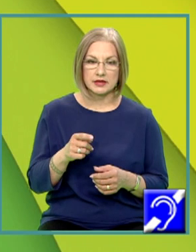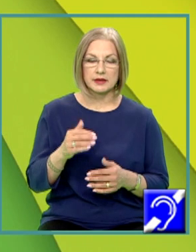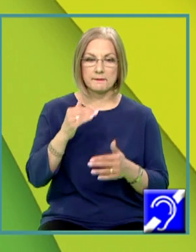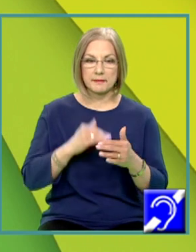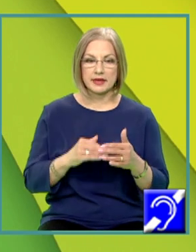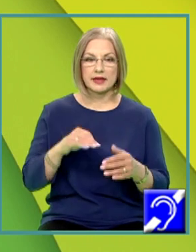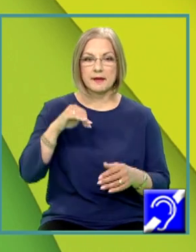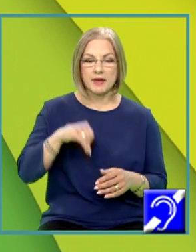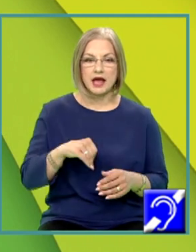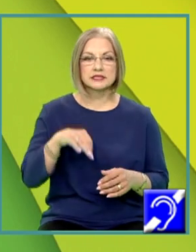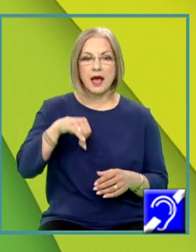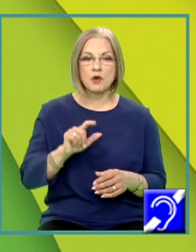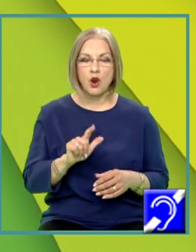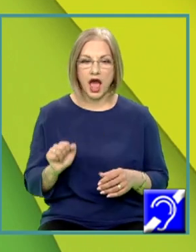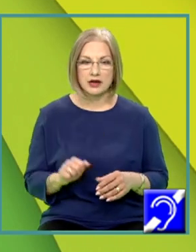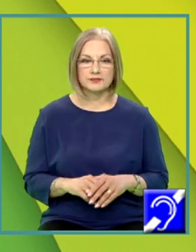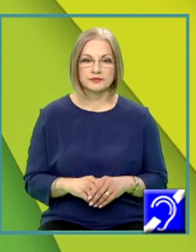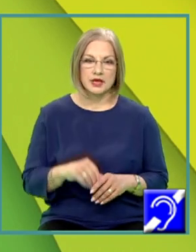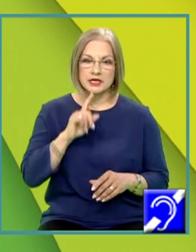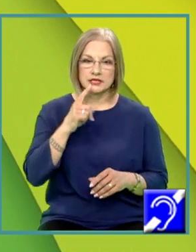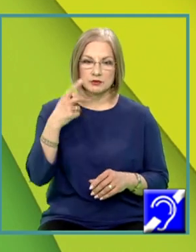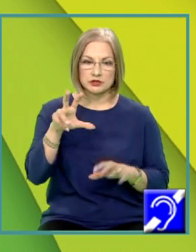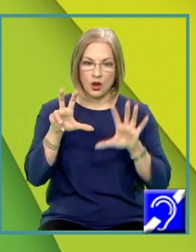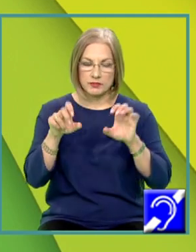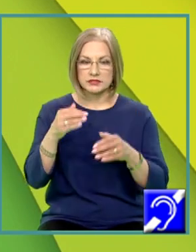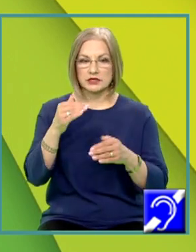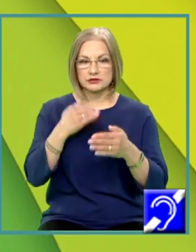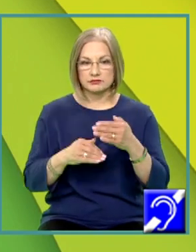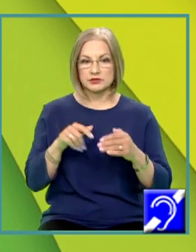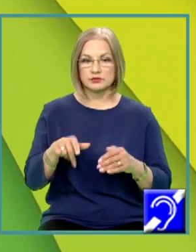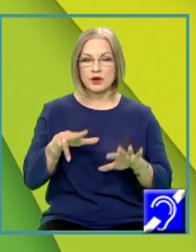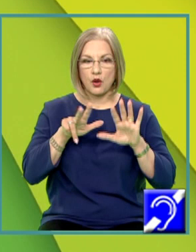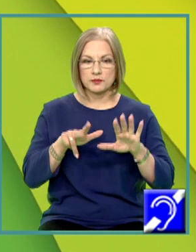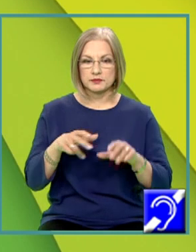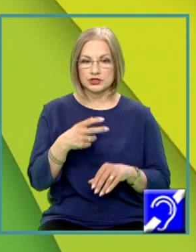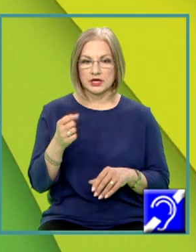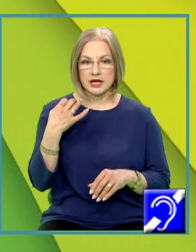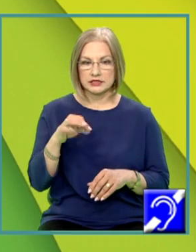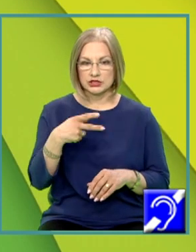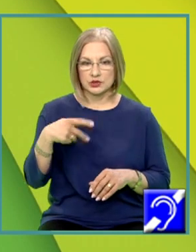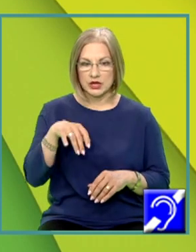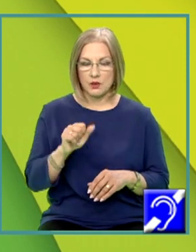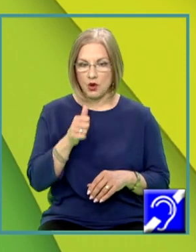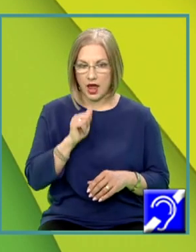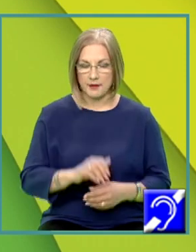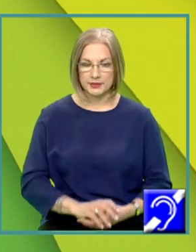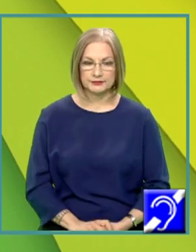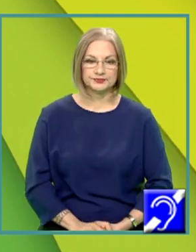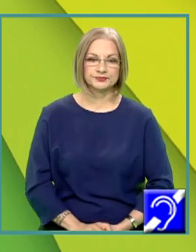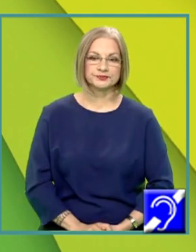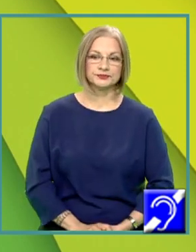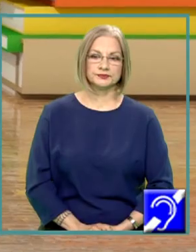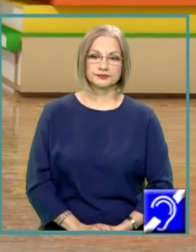masa molară. Deci 180 împărțit la 18 este egal cu 10 kilomoli de